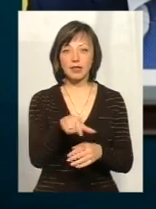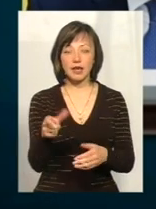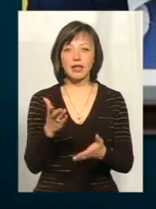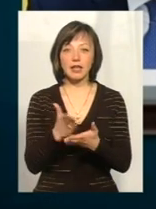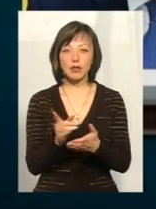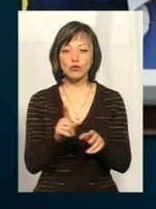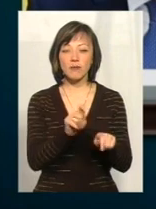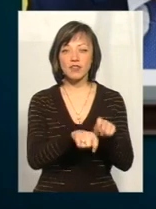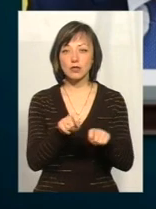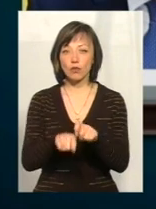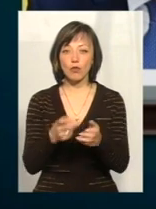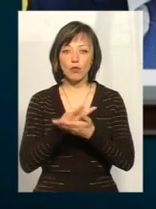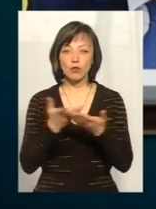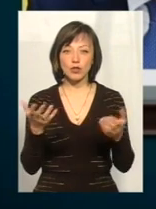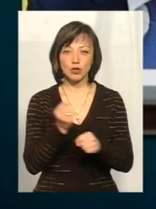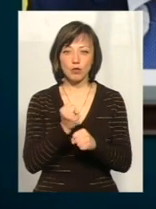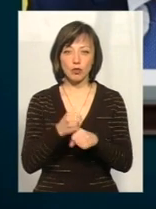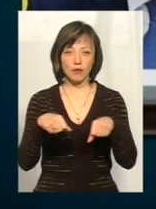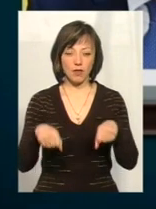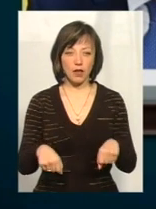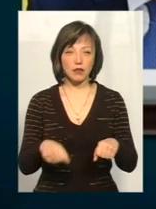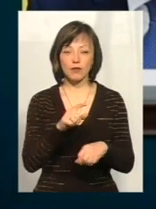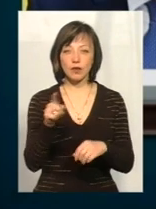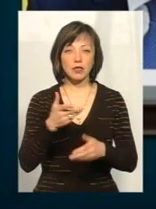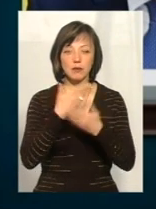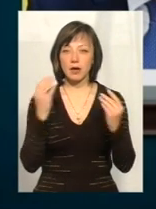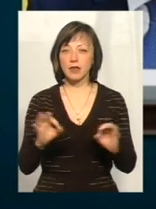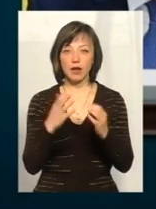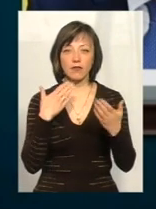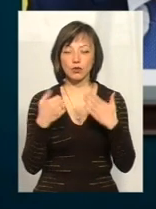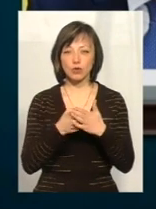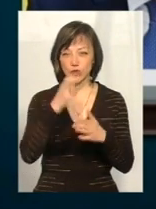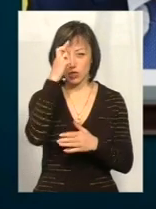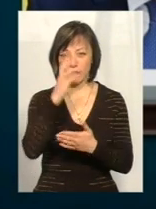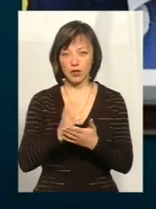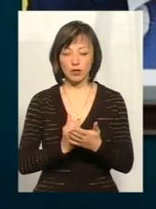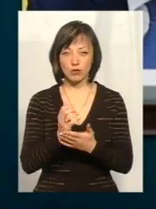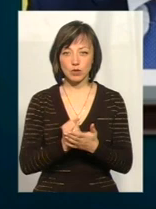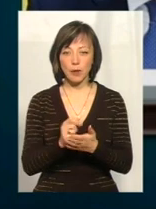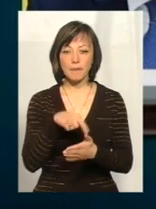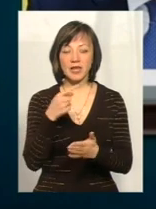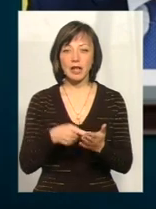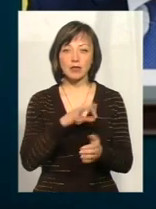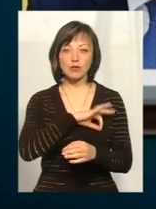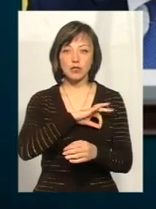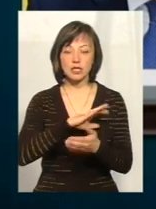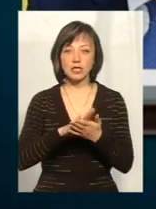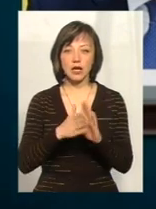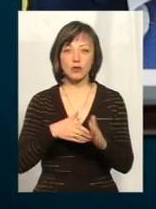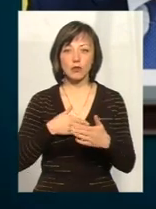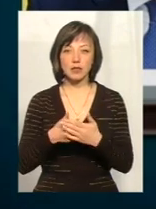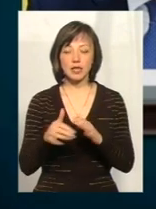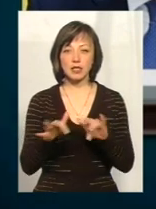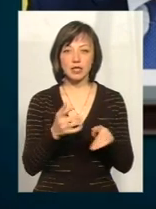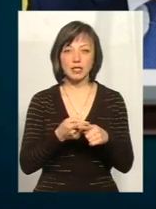і є, аби відслідковувати публічність роботи влади. Вони не мають ніякого відношення до державних ресурсів. А питання зловживання статусом громадського